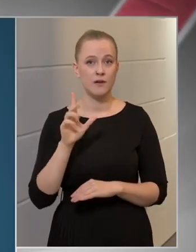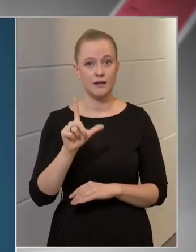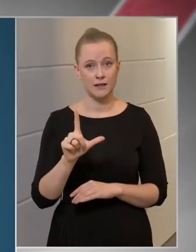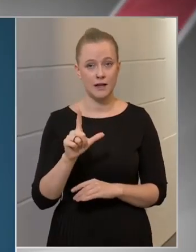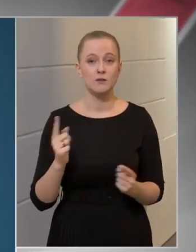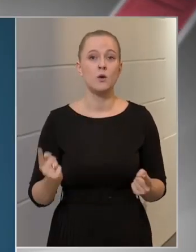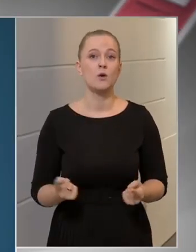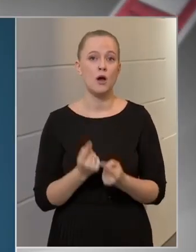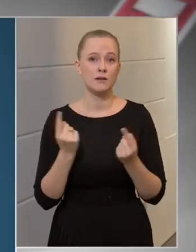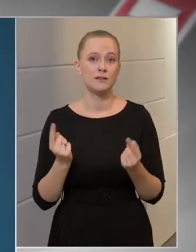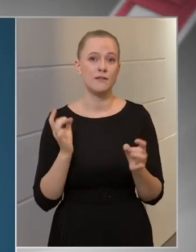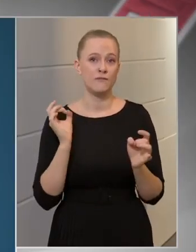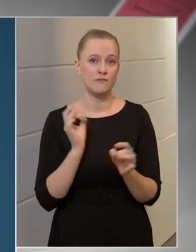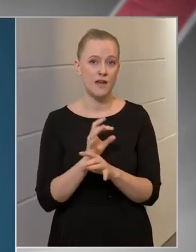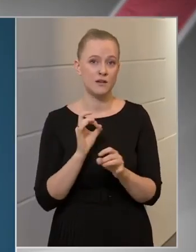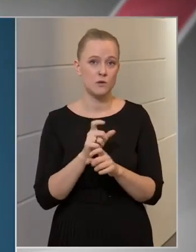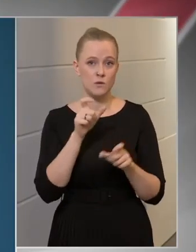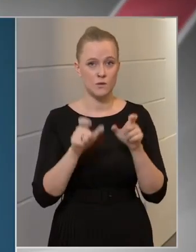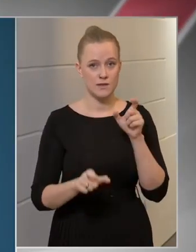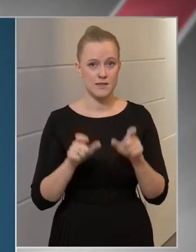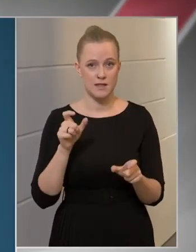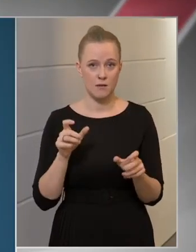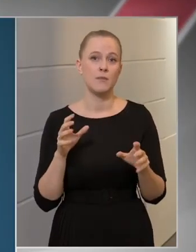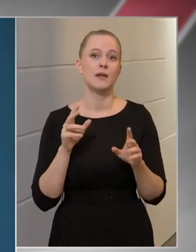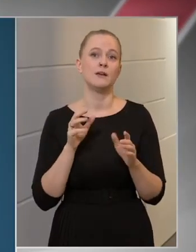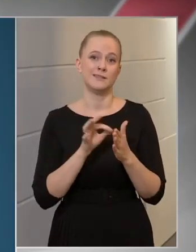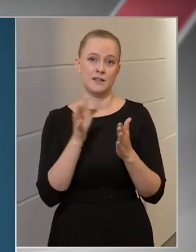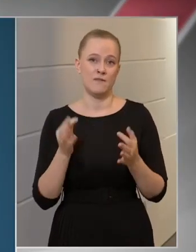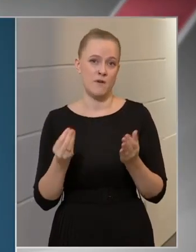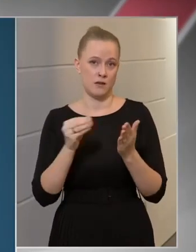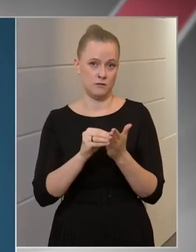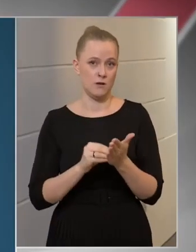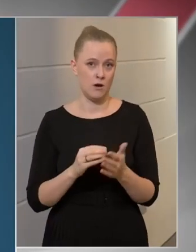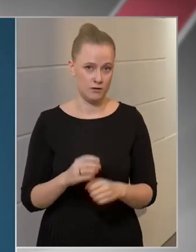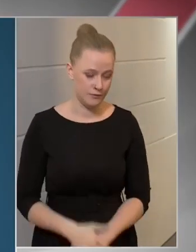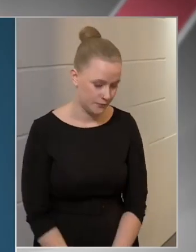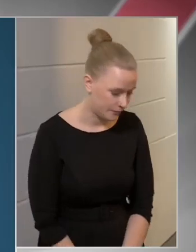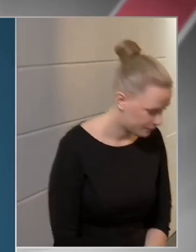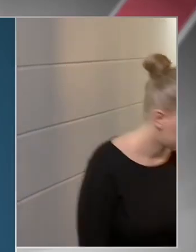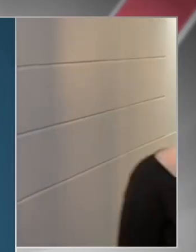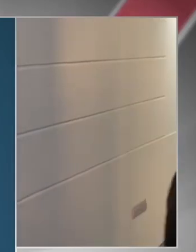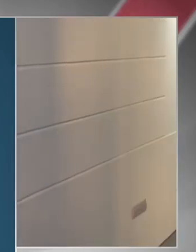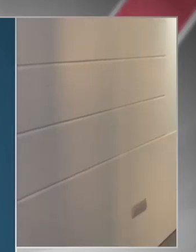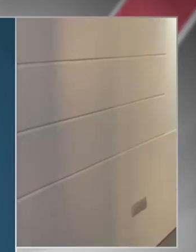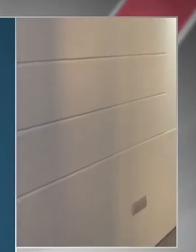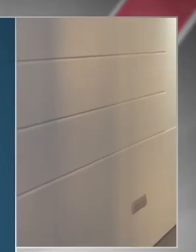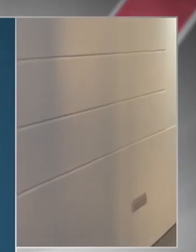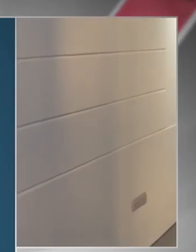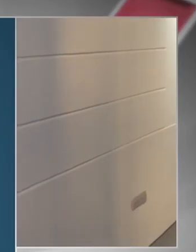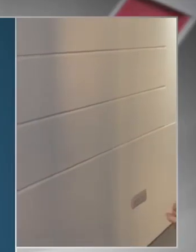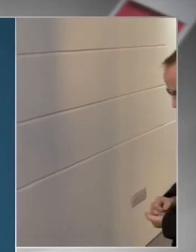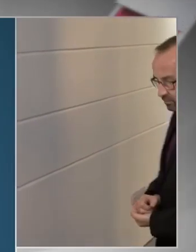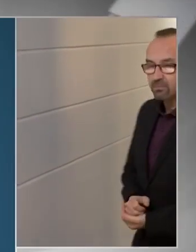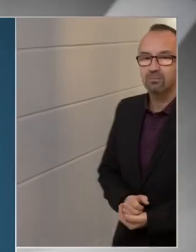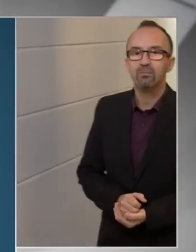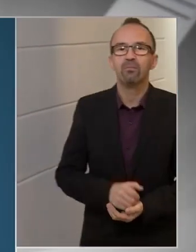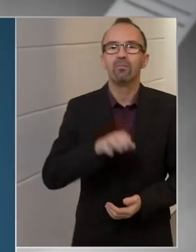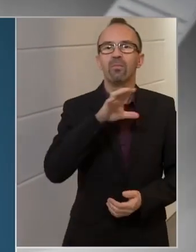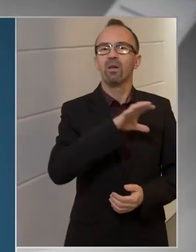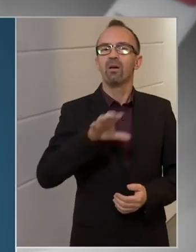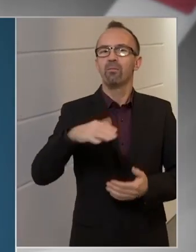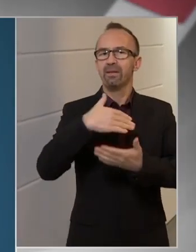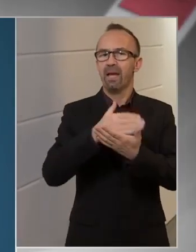Aktív, fertőzött szemét tartunk nyilván. A megyei eloszlásról már régebben